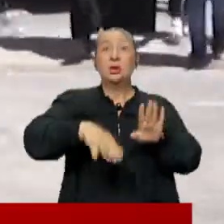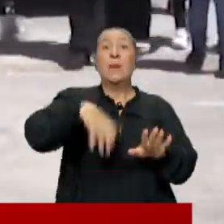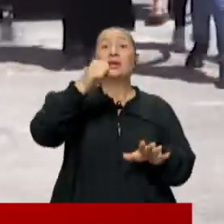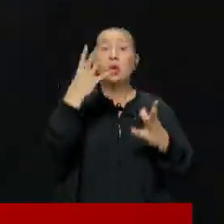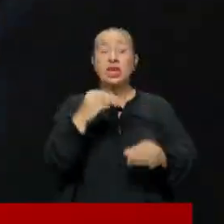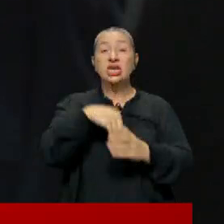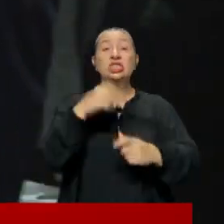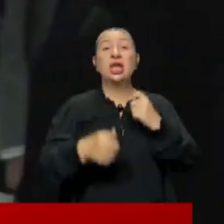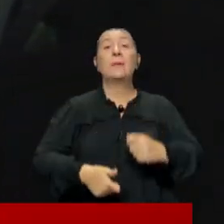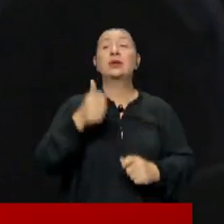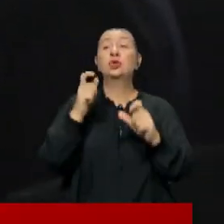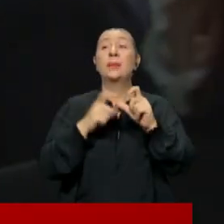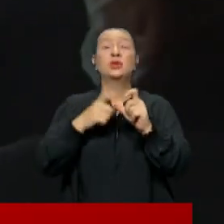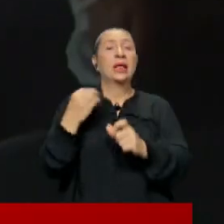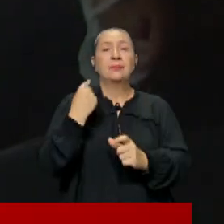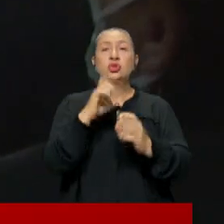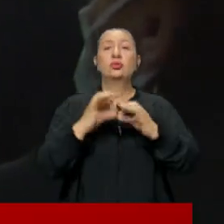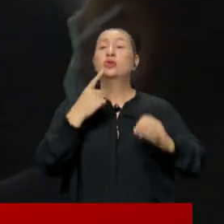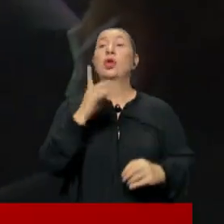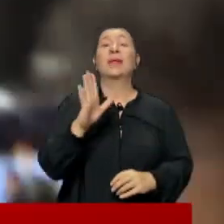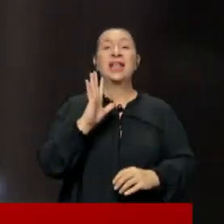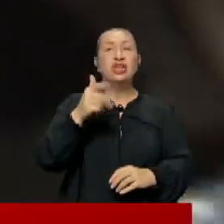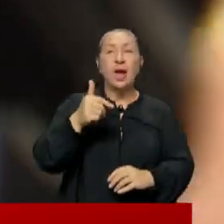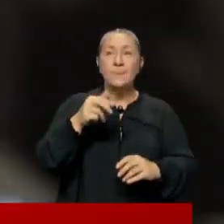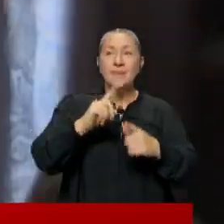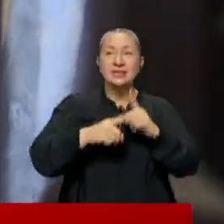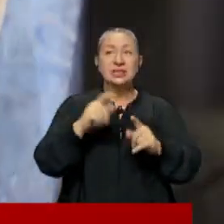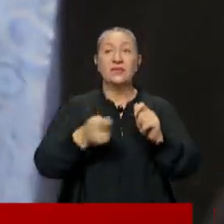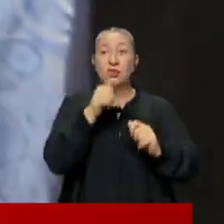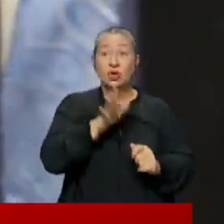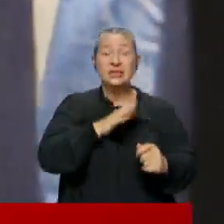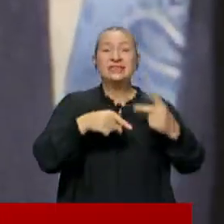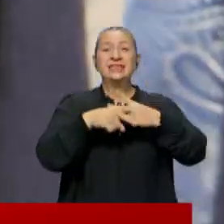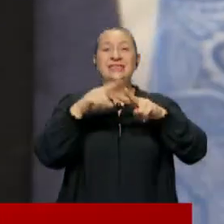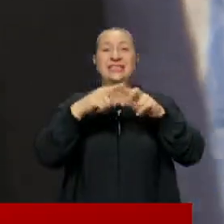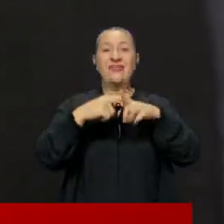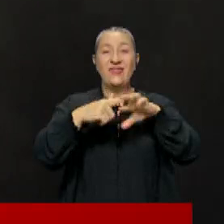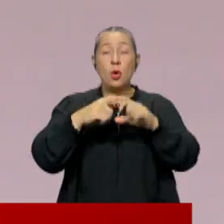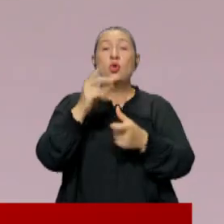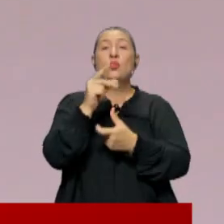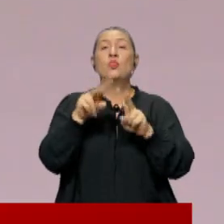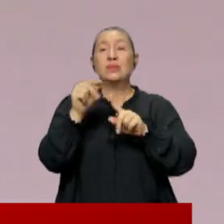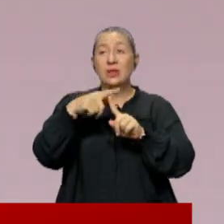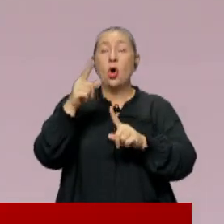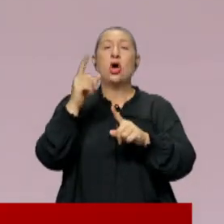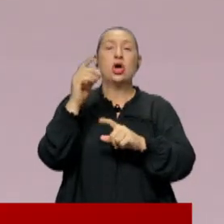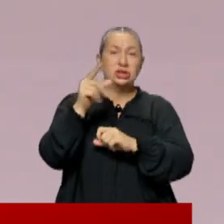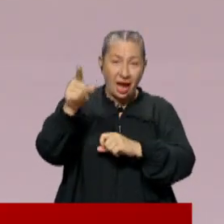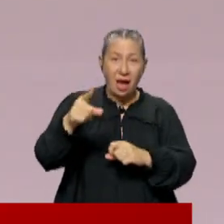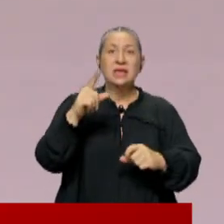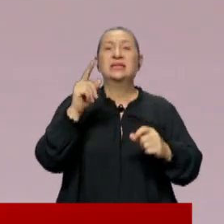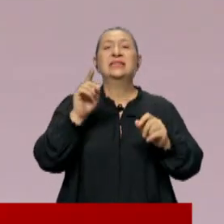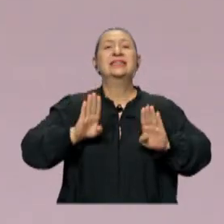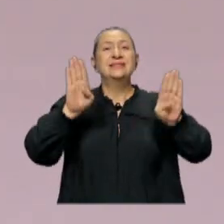karşı İçişleri Bakanı soylu yeni bir cümle kurmadı. Gelecek Partisi lideri Davutoğlu'yla Zafer Partisi lideri Ümit Özdağ da Suriyeli sığınmacılar